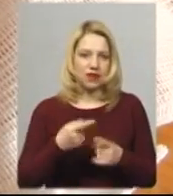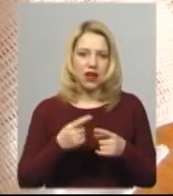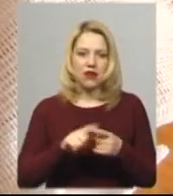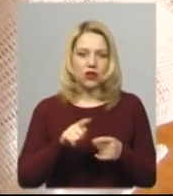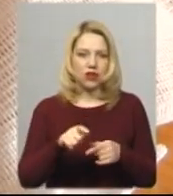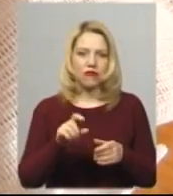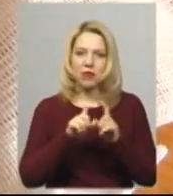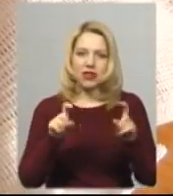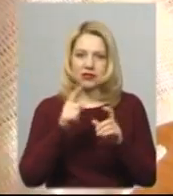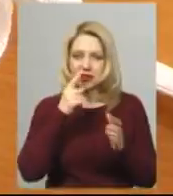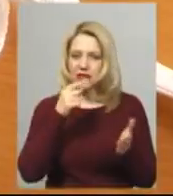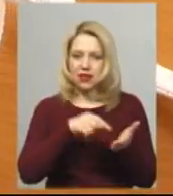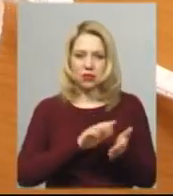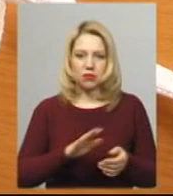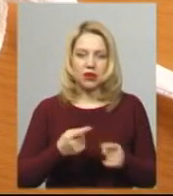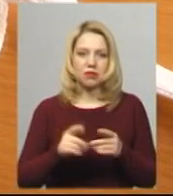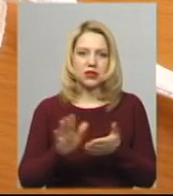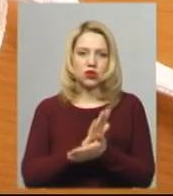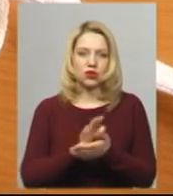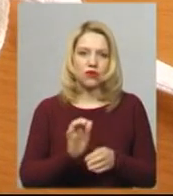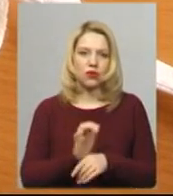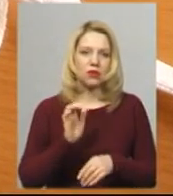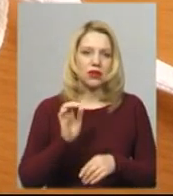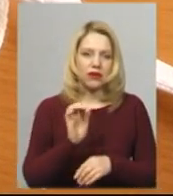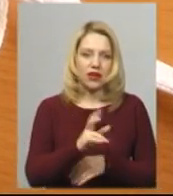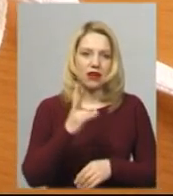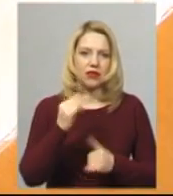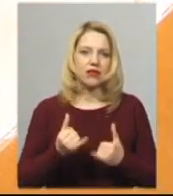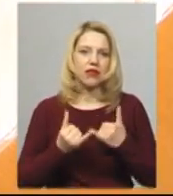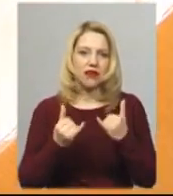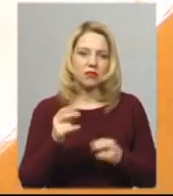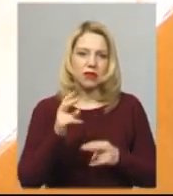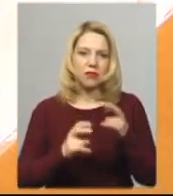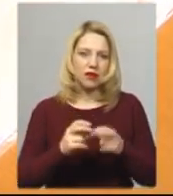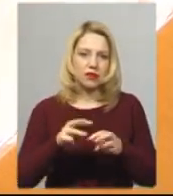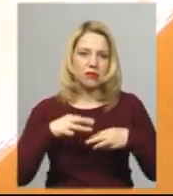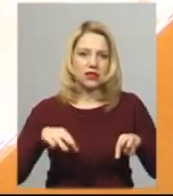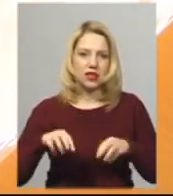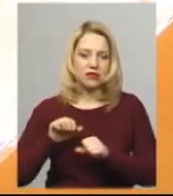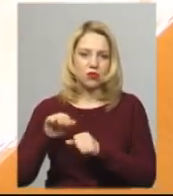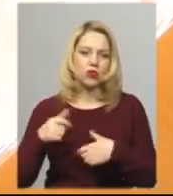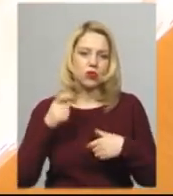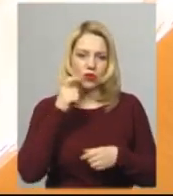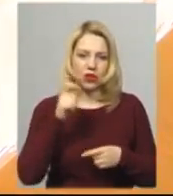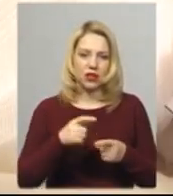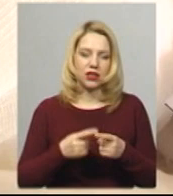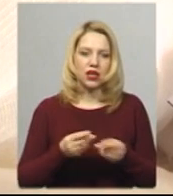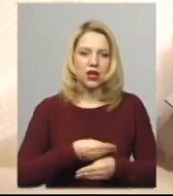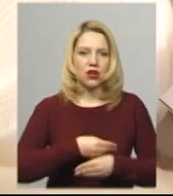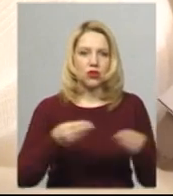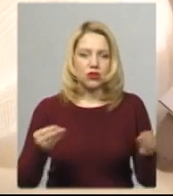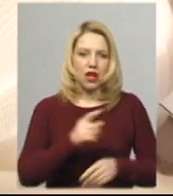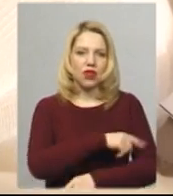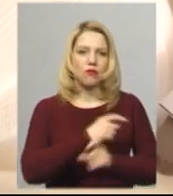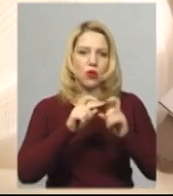безкоштовно постачають на підприємства Міноборони України та роздають. До оголошення карантину 8 тисяч таких масок роздали хмельницьким поліклінікам, школам,